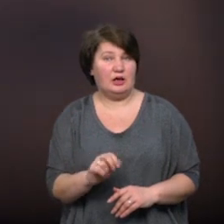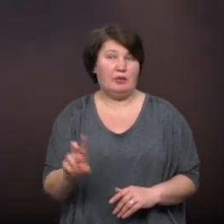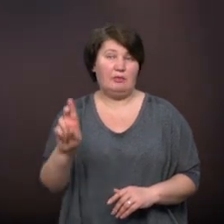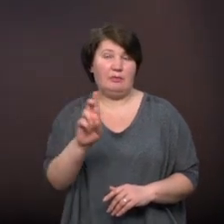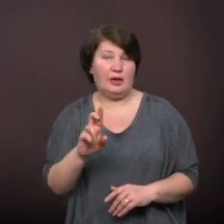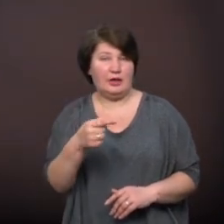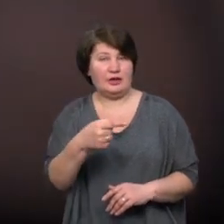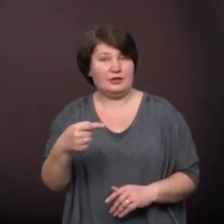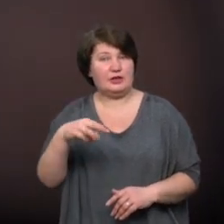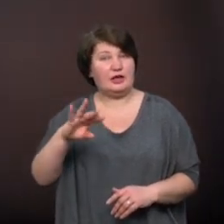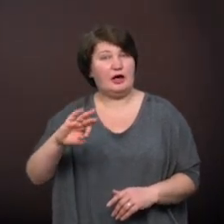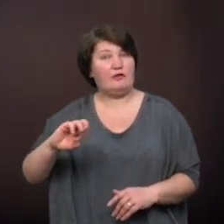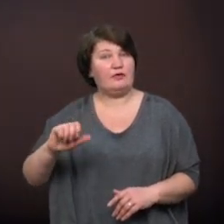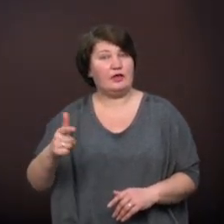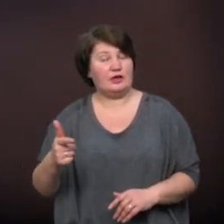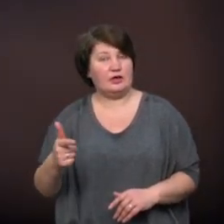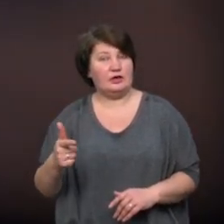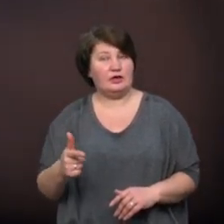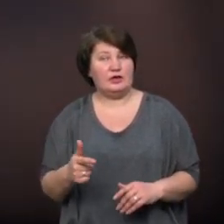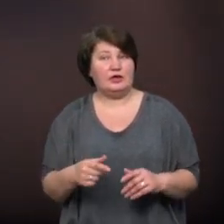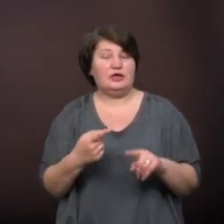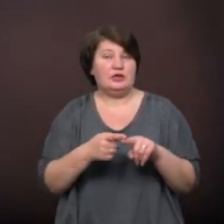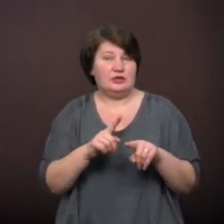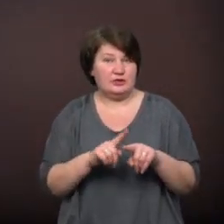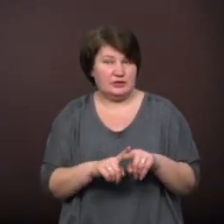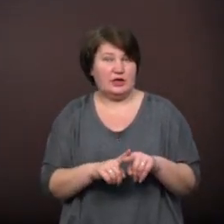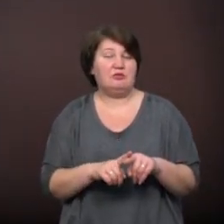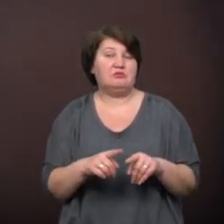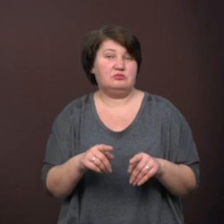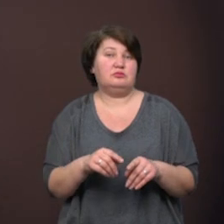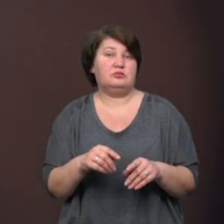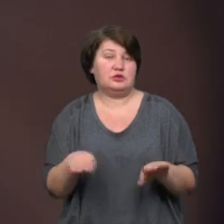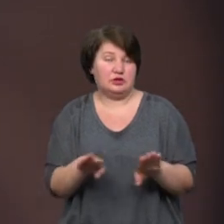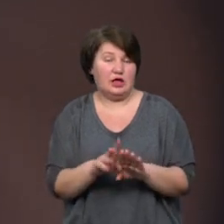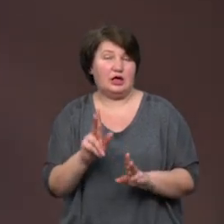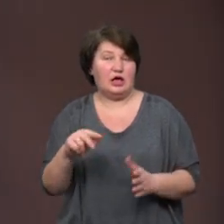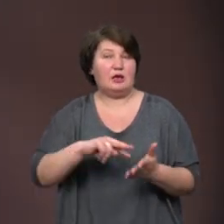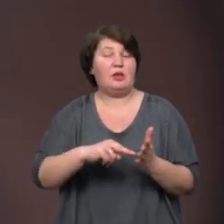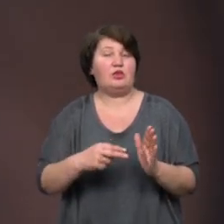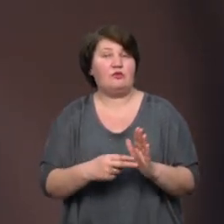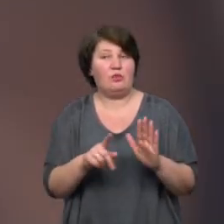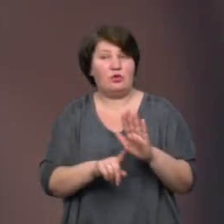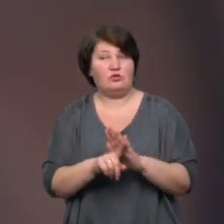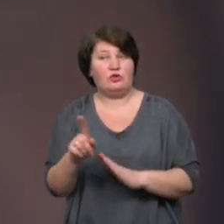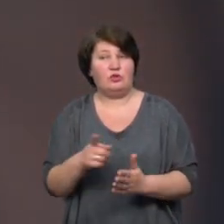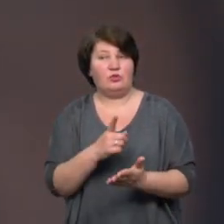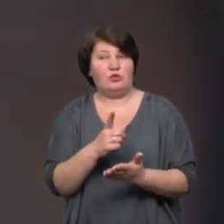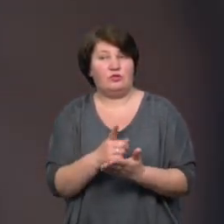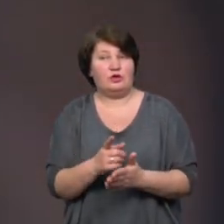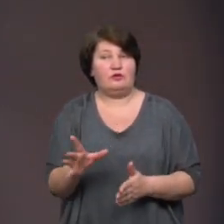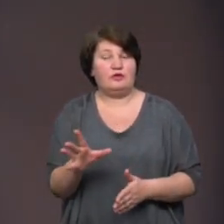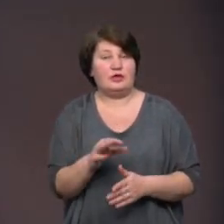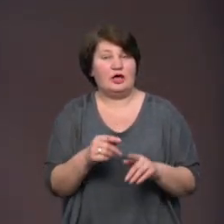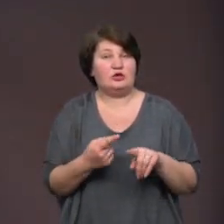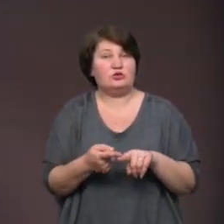-травень. І зрештою воно все йде так, як і планувалося. Починатися мало все з того,